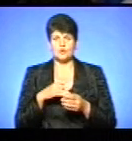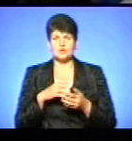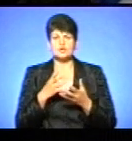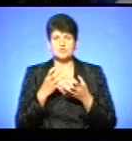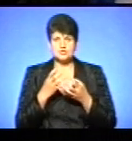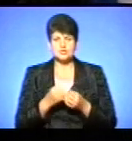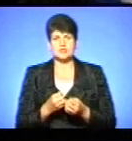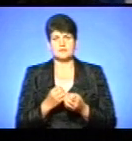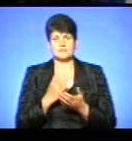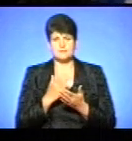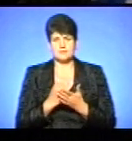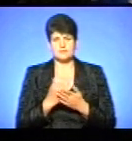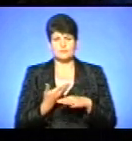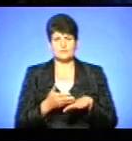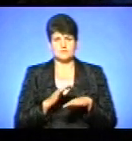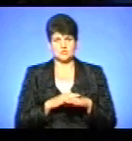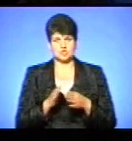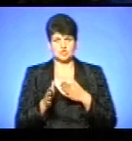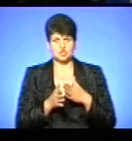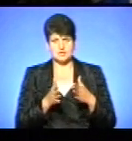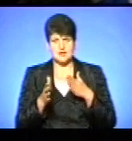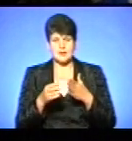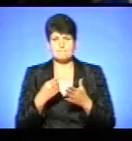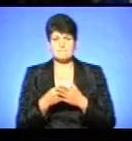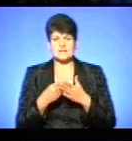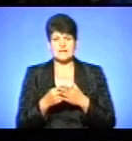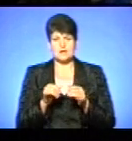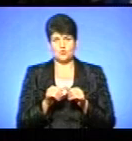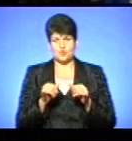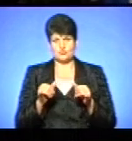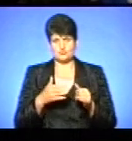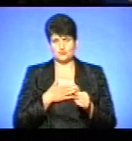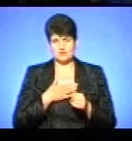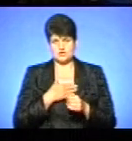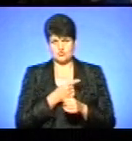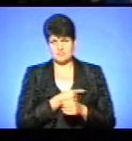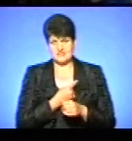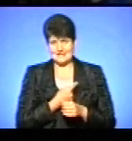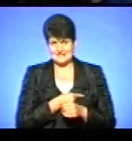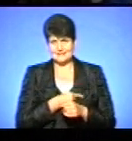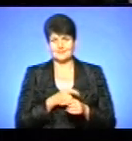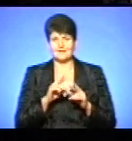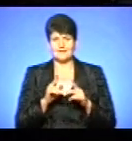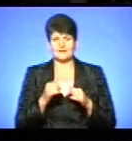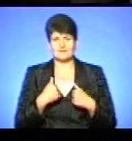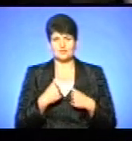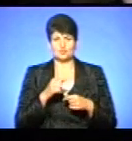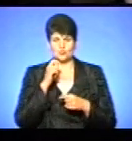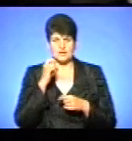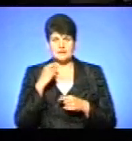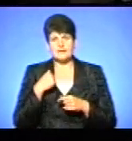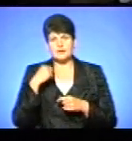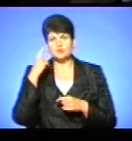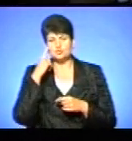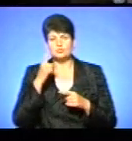ще проходимо досить складний шлях матеріального розвитку нашої медицини, як і нашої України. Я думаю, що